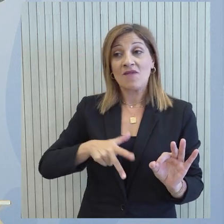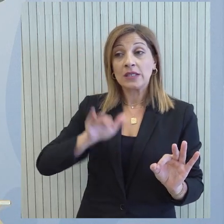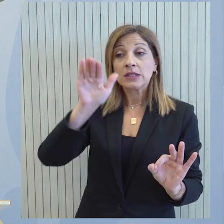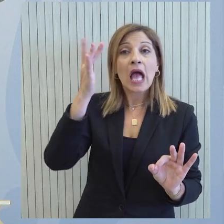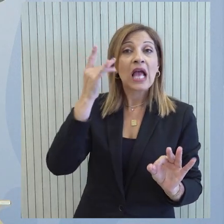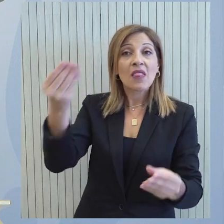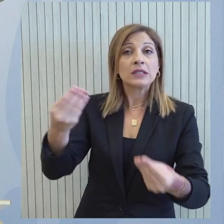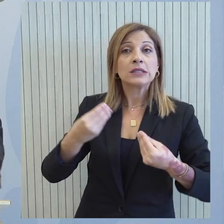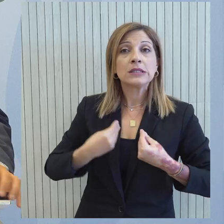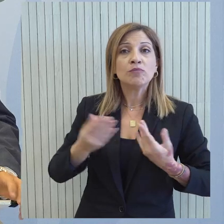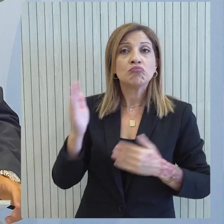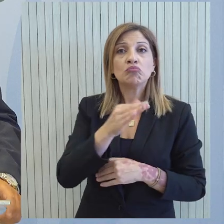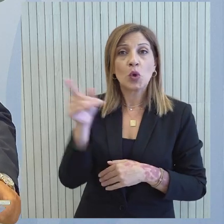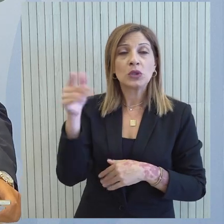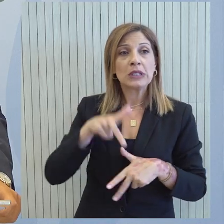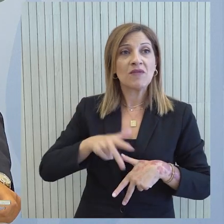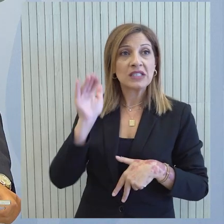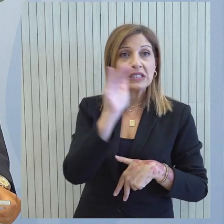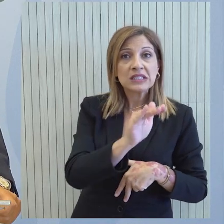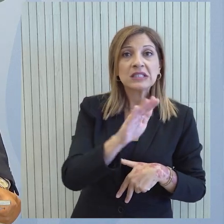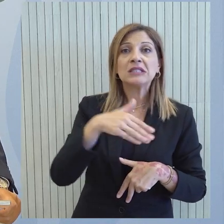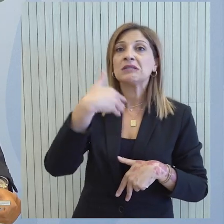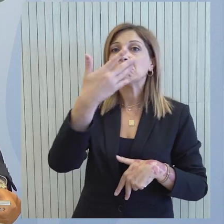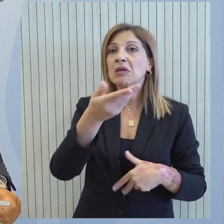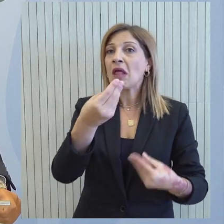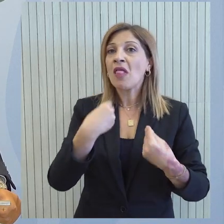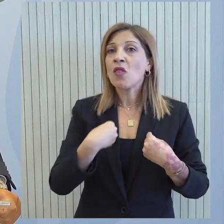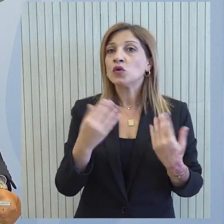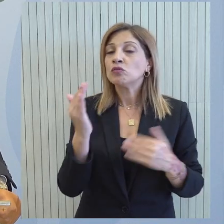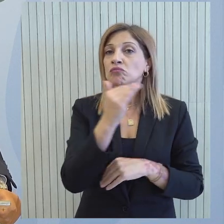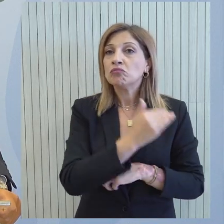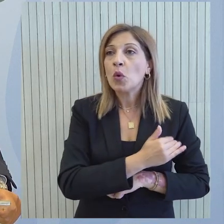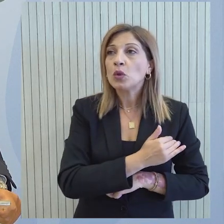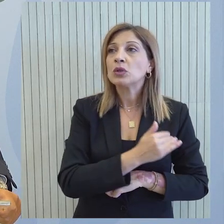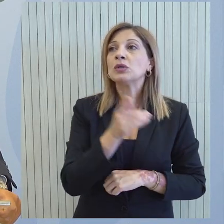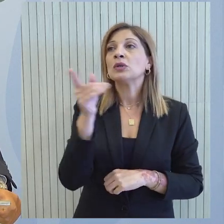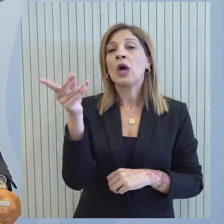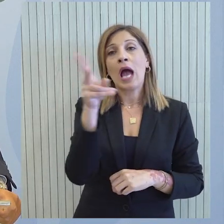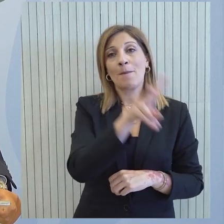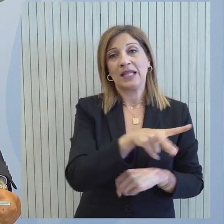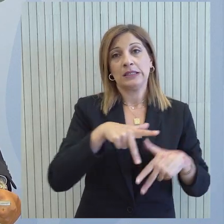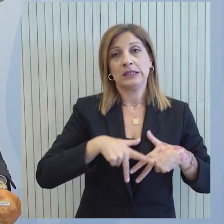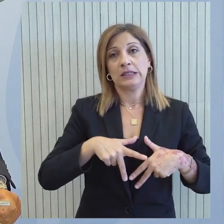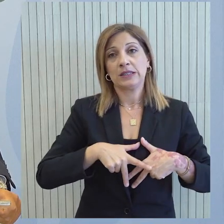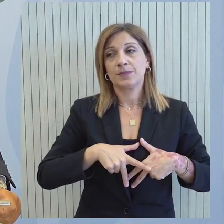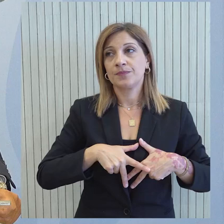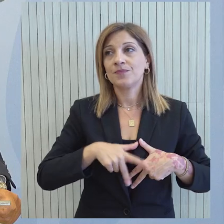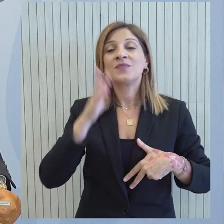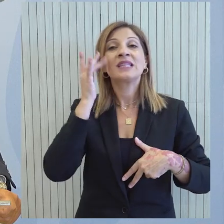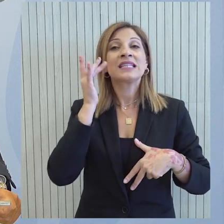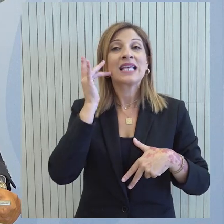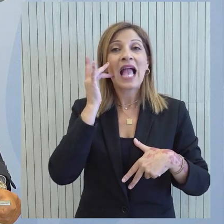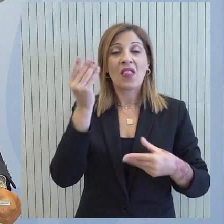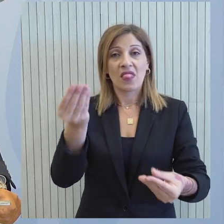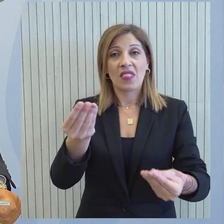στον κυβέρνησή του έκθεση του σχόντας αυτού του ελληνικού αδμία εκατοιμητική του με τα δικά δεδομένων τα δικά τους εφαίρους. Αυτό που μπορώ να σας πω είναι ότι η έκθεση